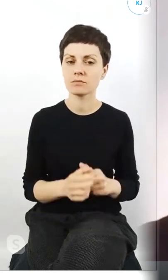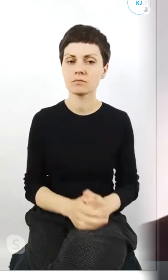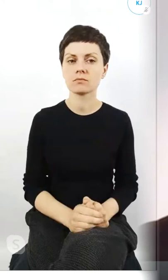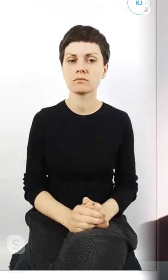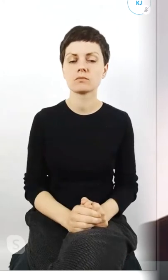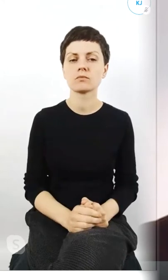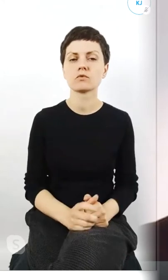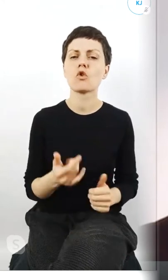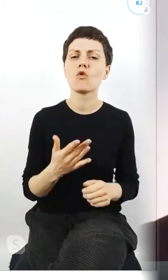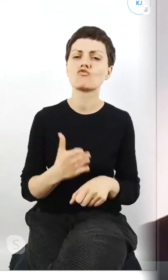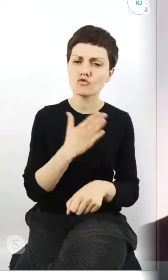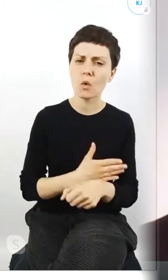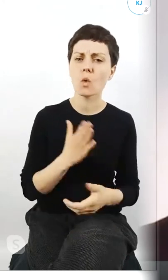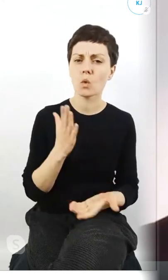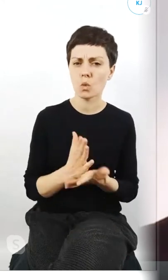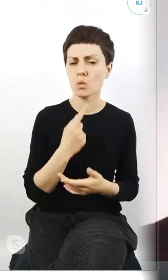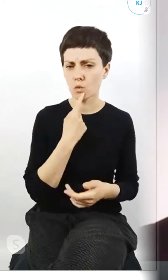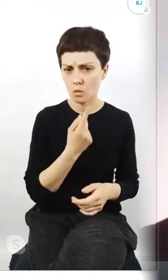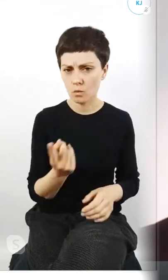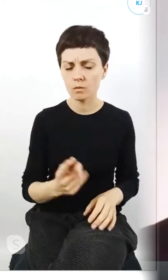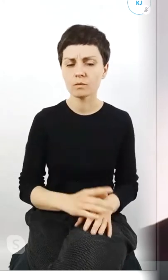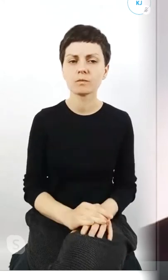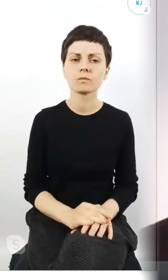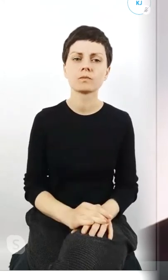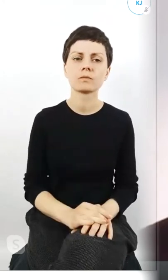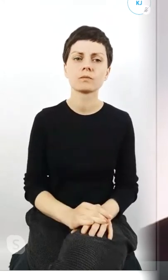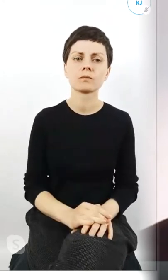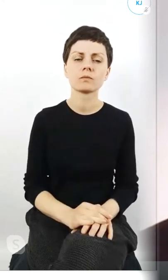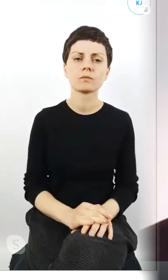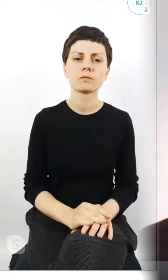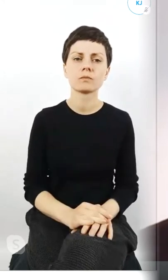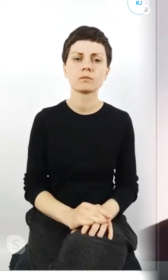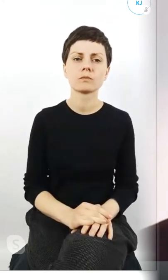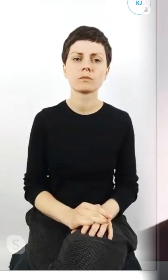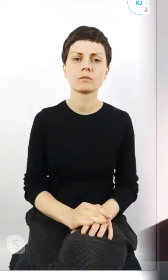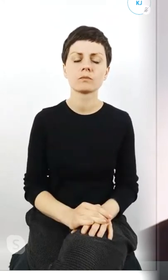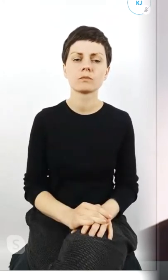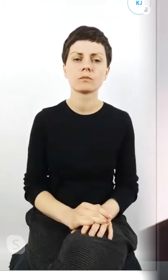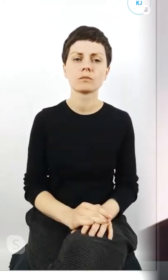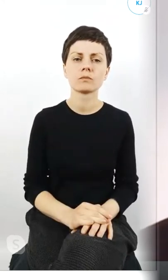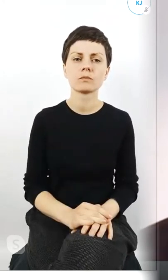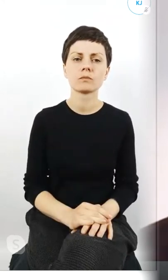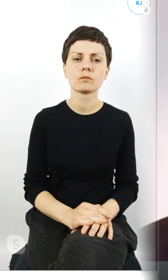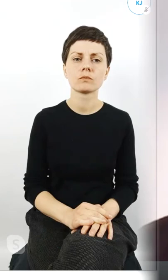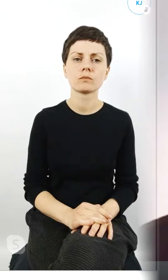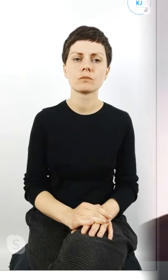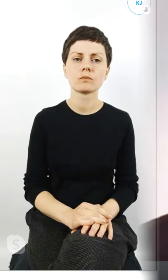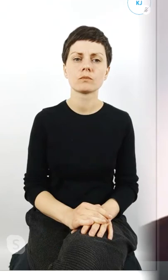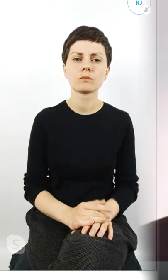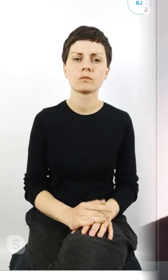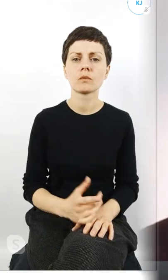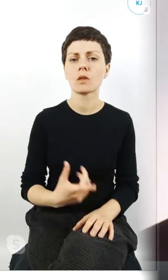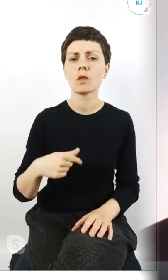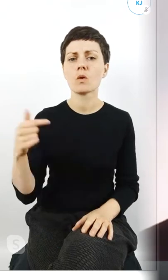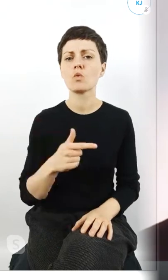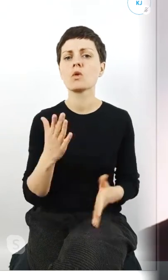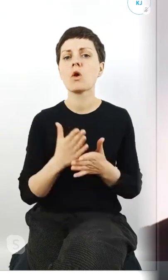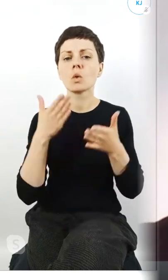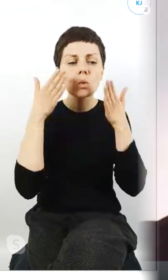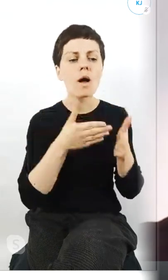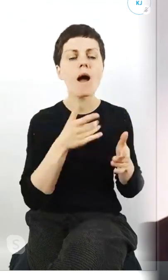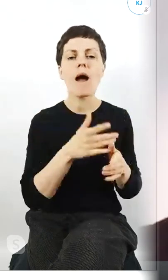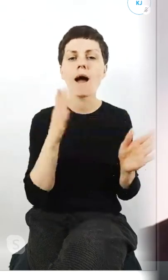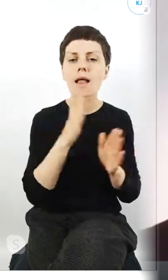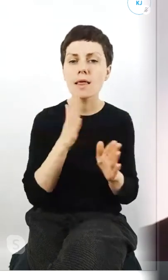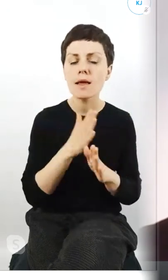już wcześniej było mówione że nie tylko musi być nie musi opierać się na na klimacie czy